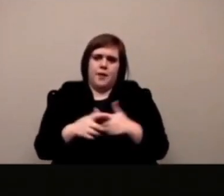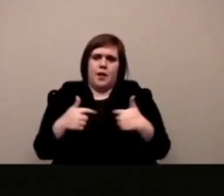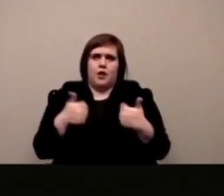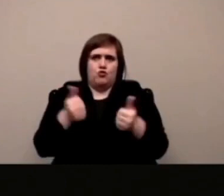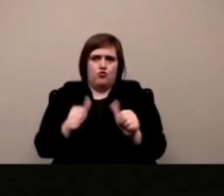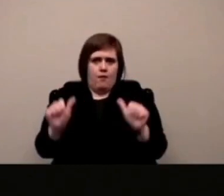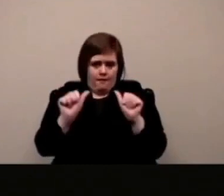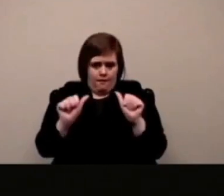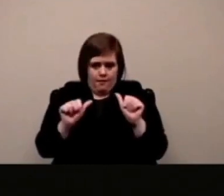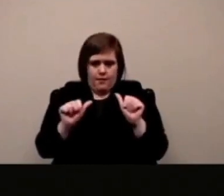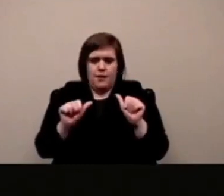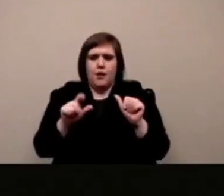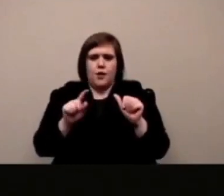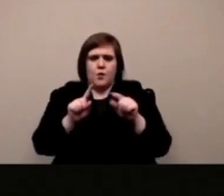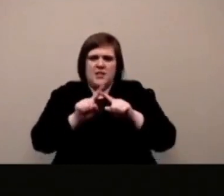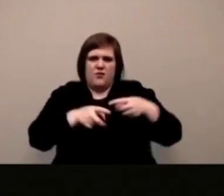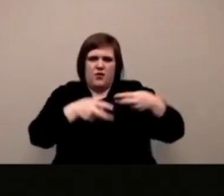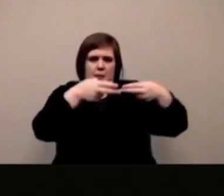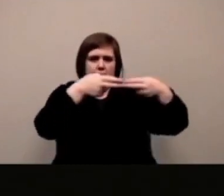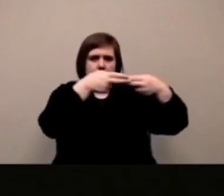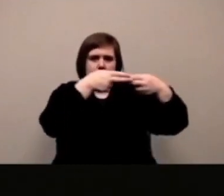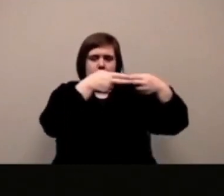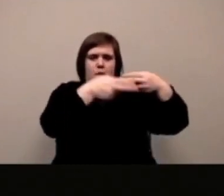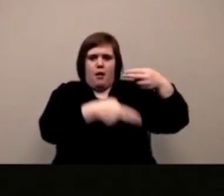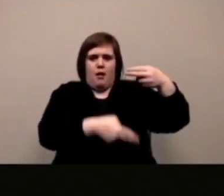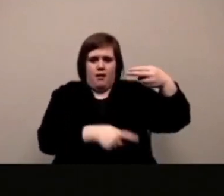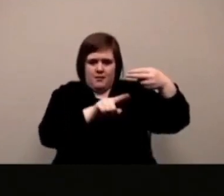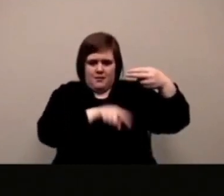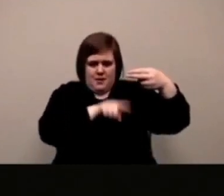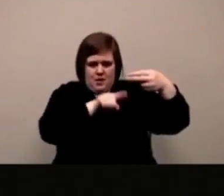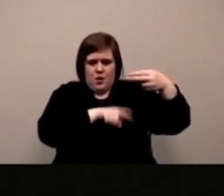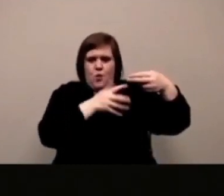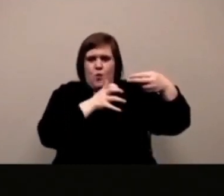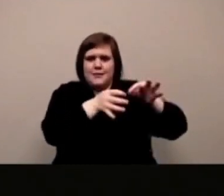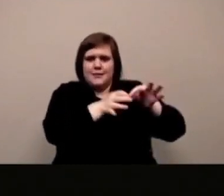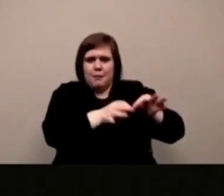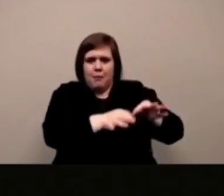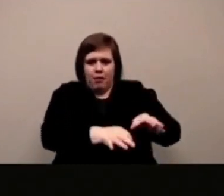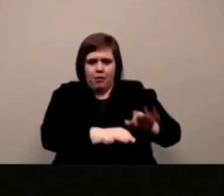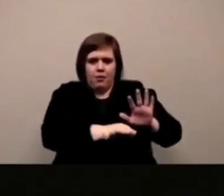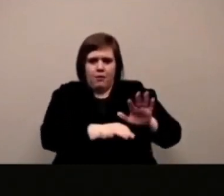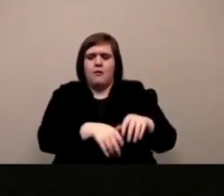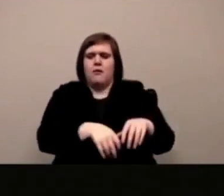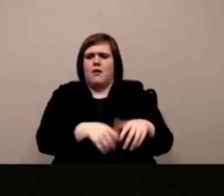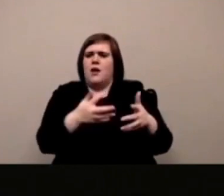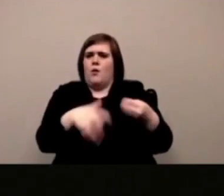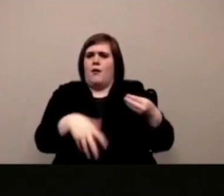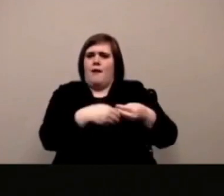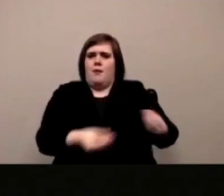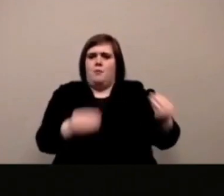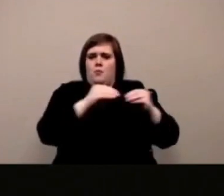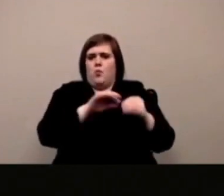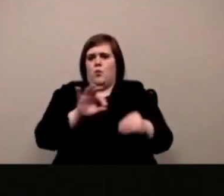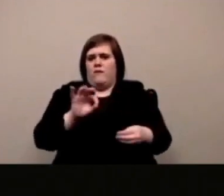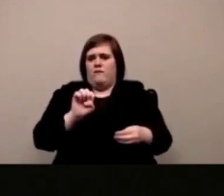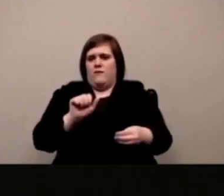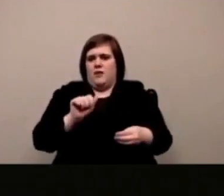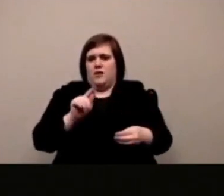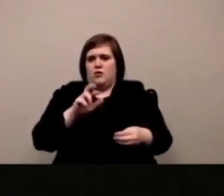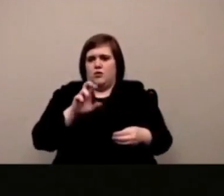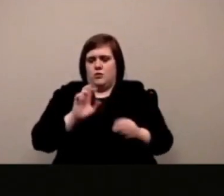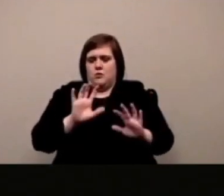farle con terminologia troppo complicata troppo difficile pertanto ho tentato